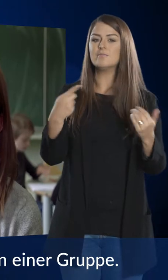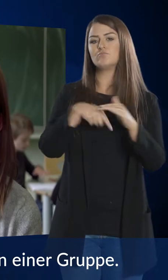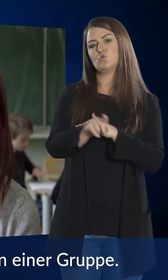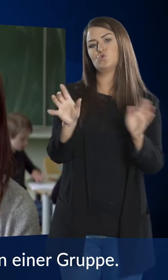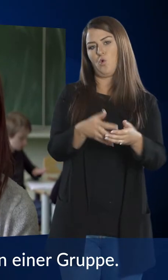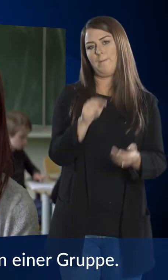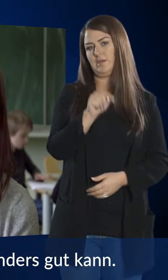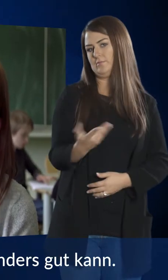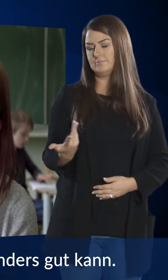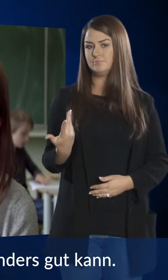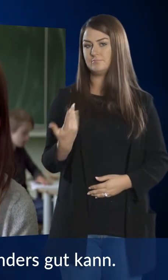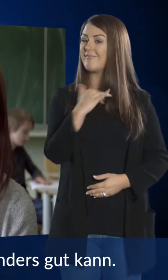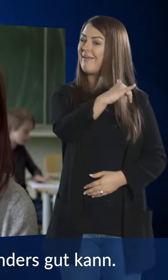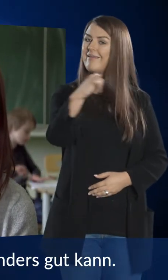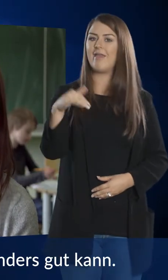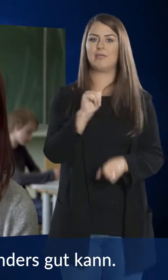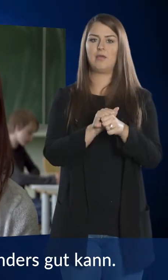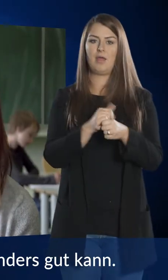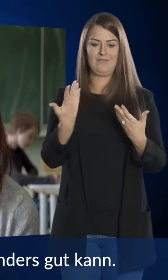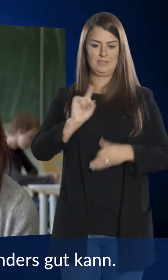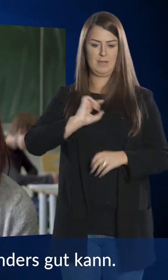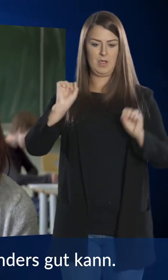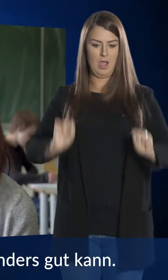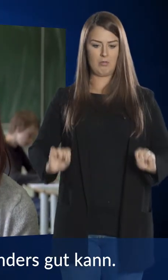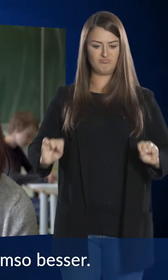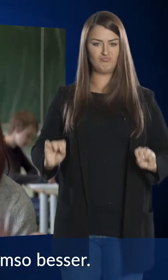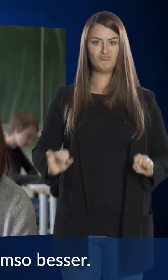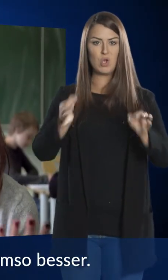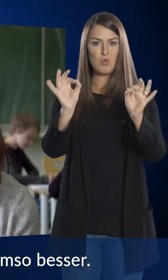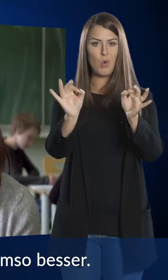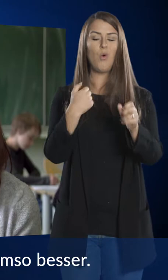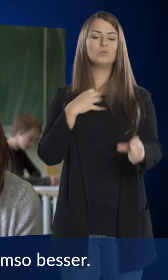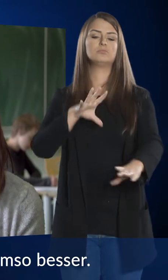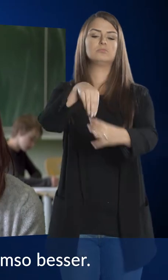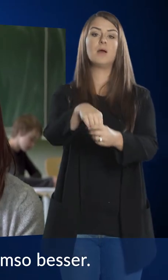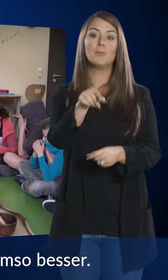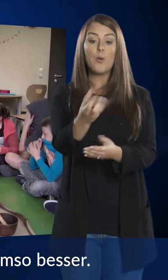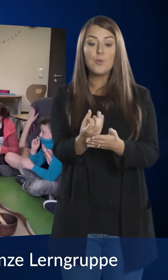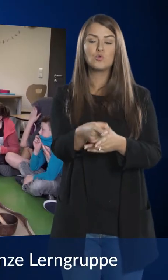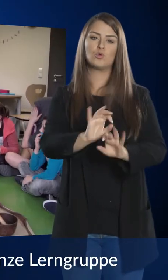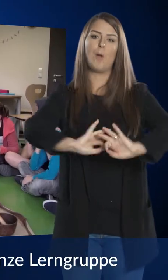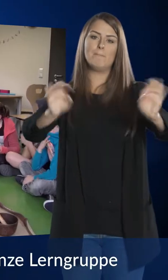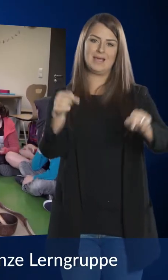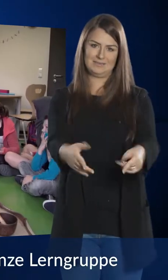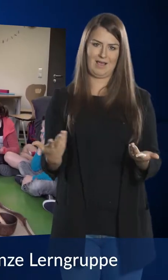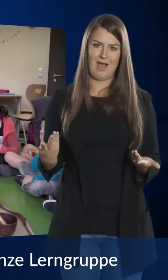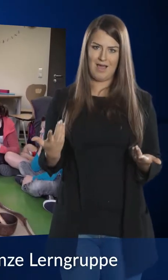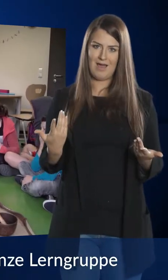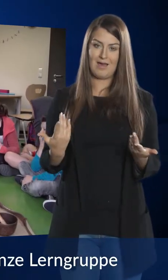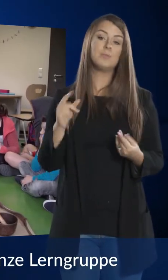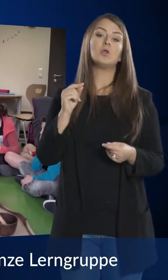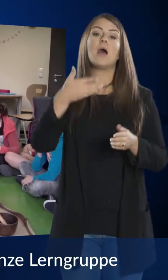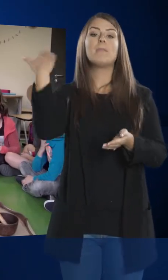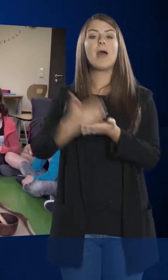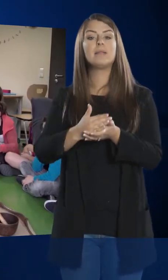in einer Gruppe. Jeder kann das tun, was er besonders gut kann. Und dann wird das Produkt umso besser. Am Ende versammelt sich die